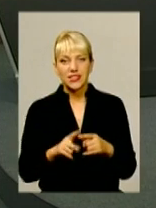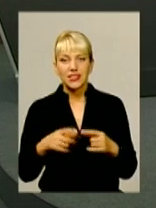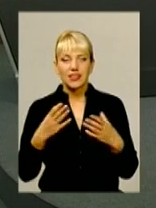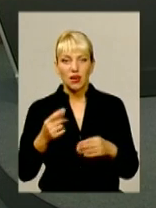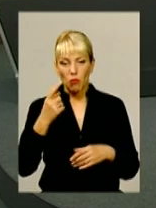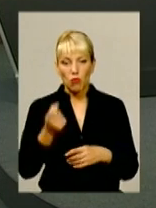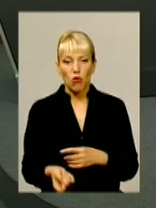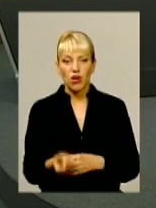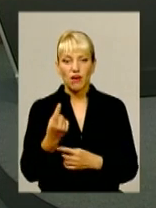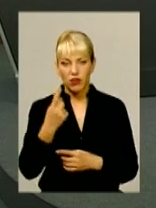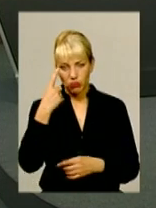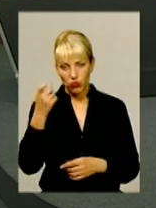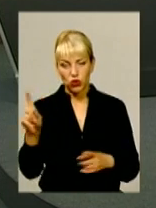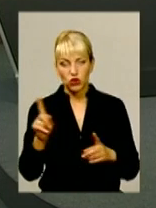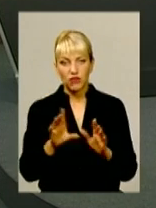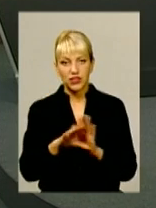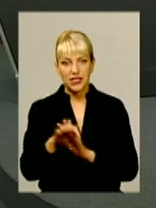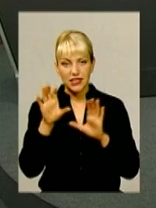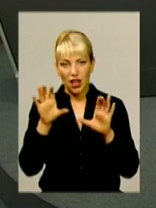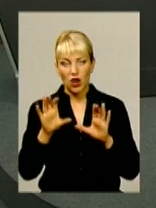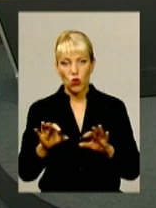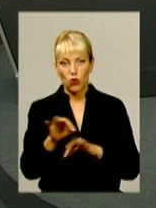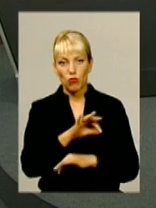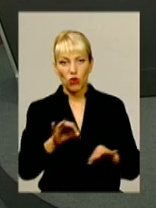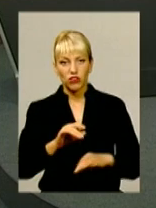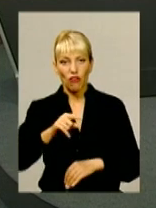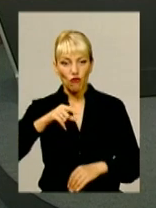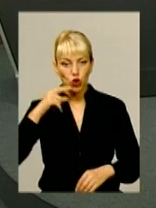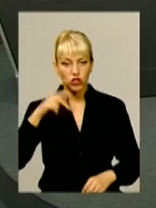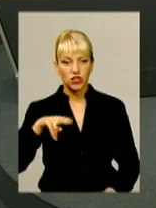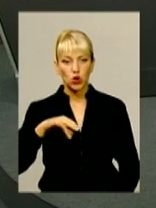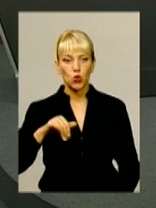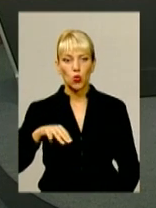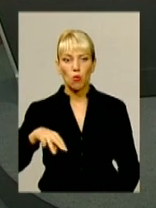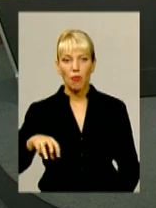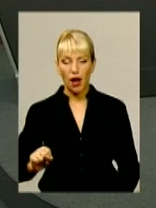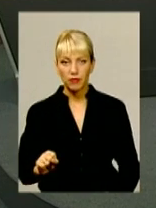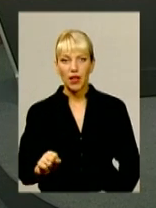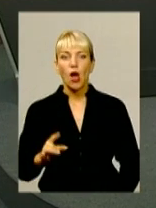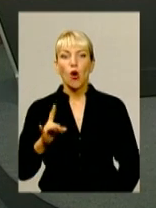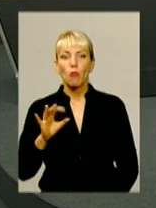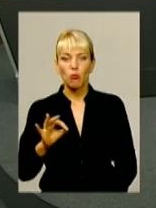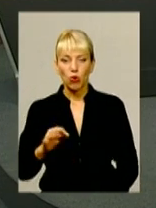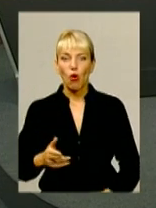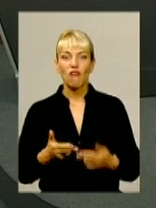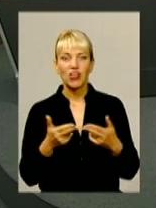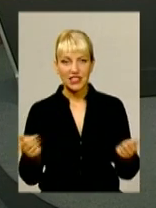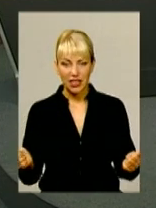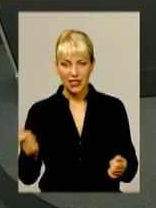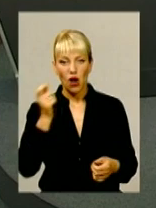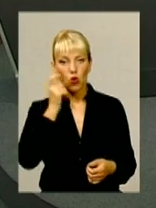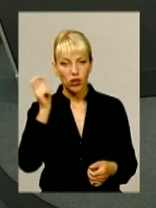'явилося повідомлення, що внесено законопроект в Російську Думу про визнання Української